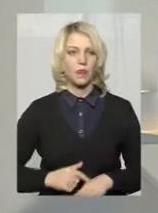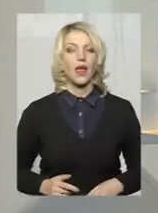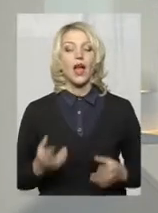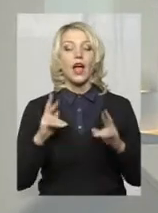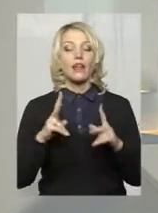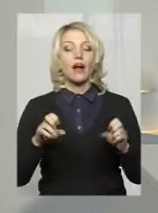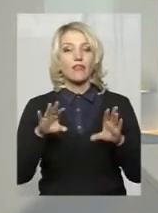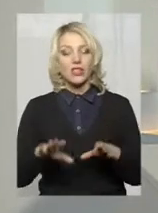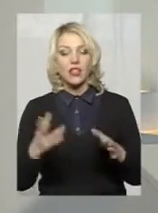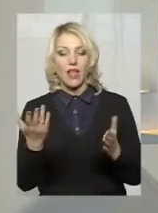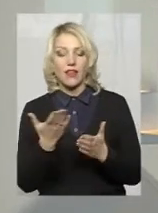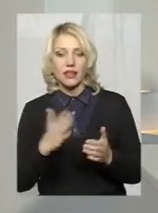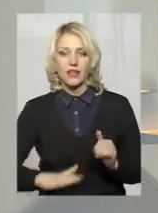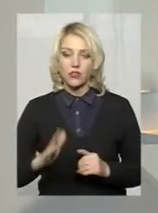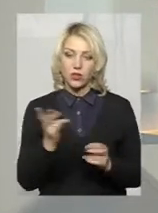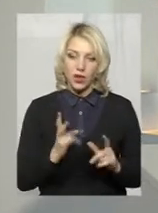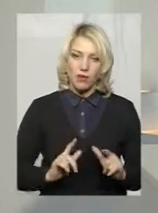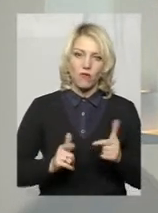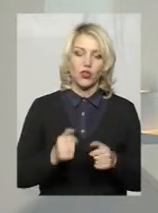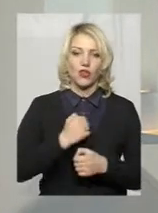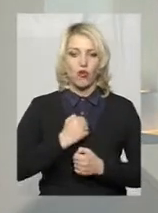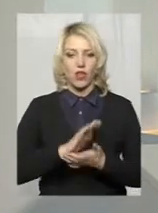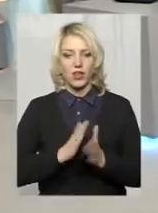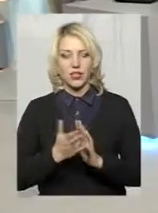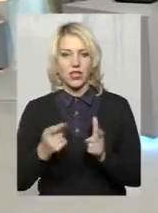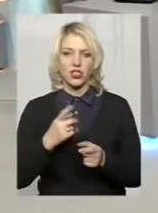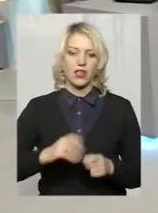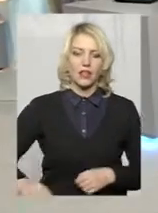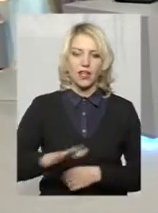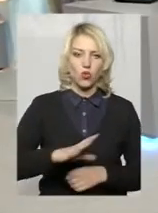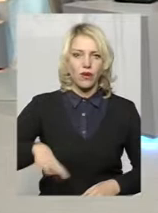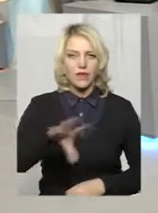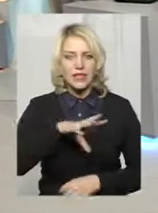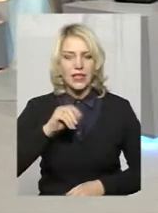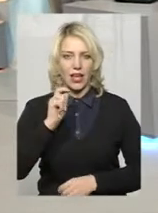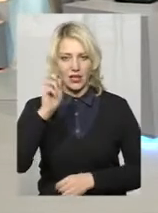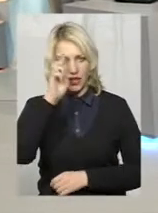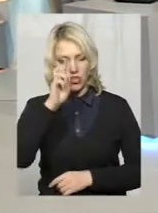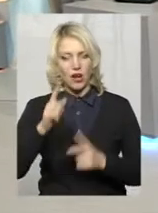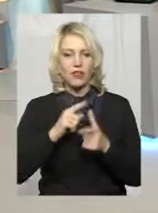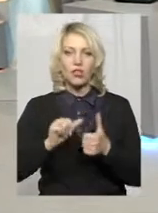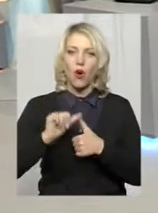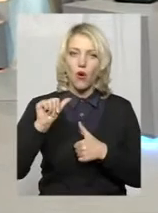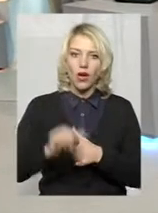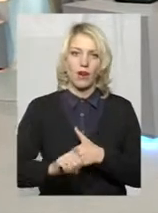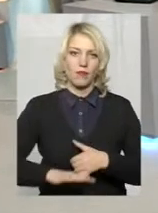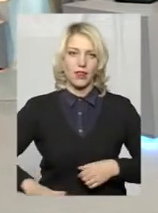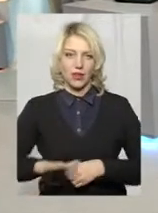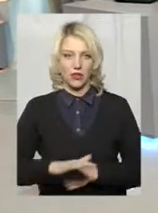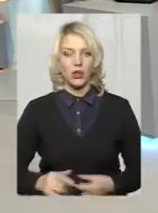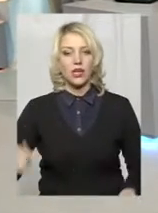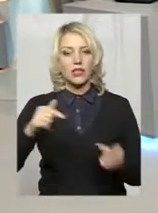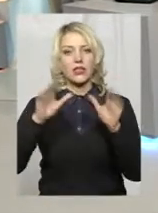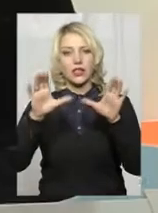території вводити воєнний стан? Чи то на території всієї держави, чи то на окремій якийсь території? Згідно